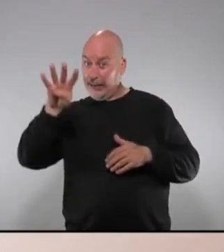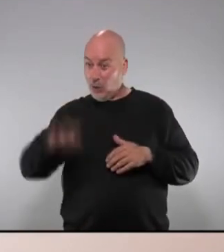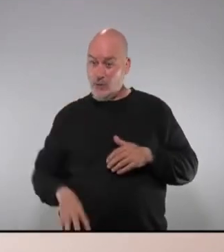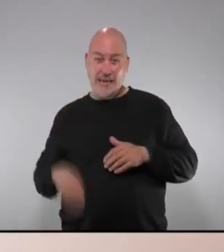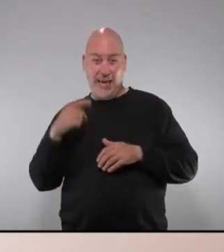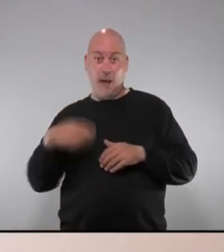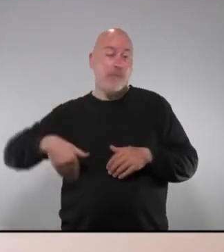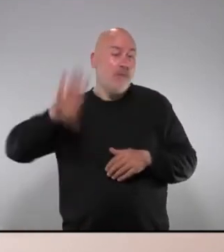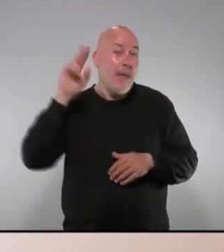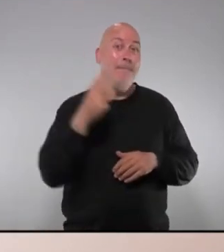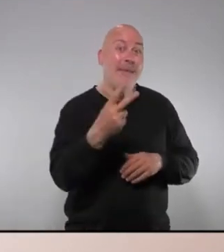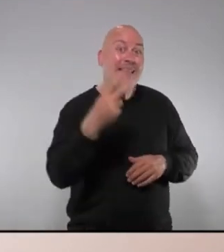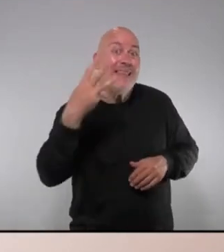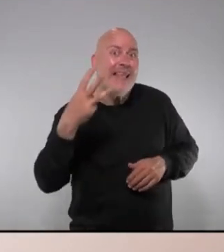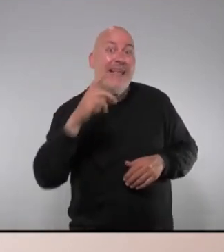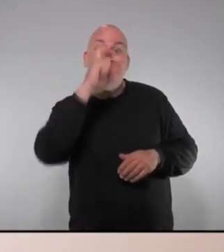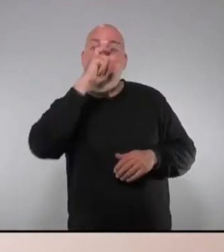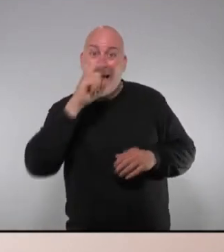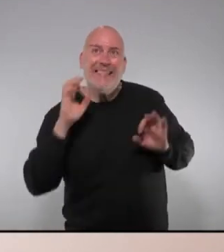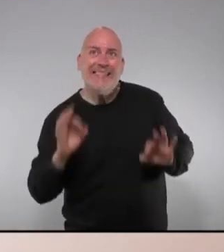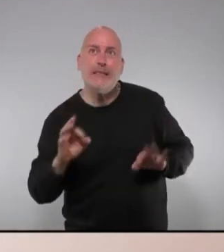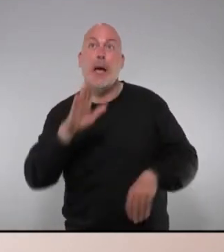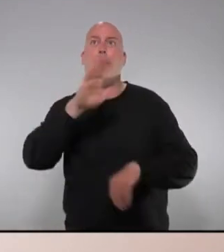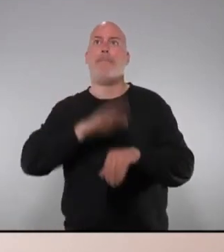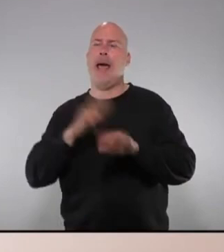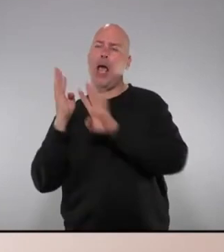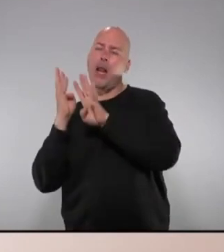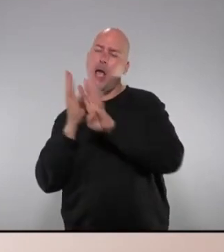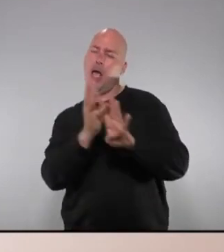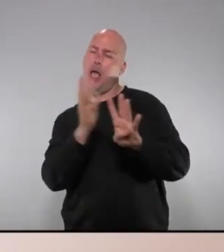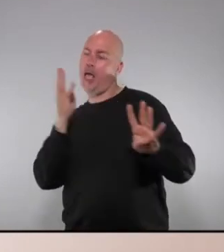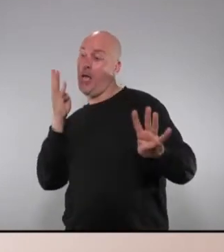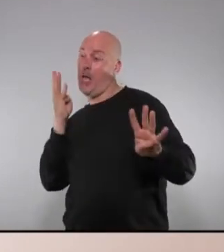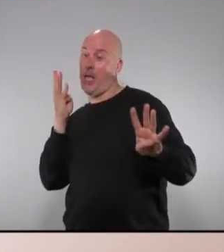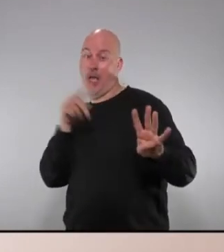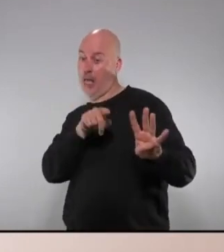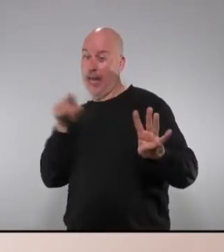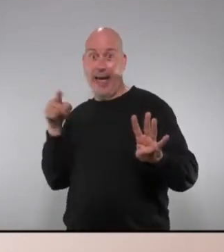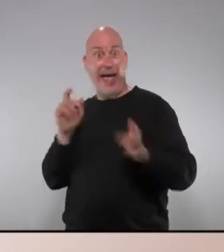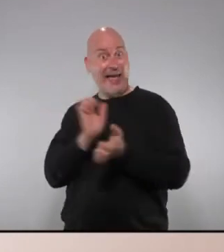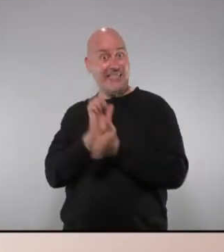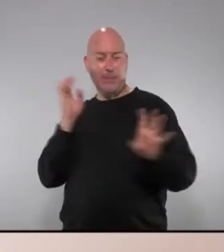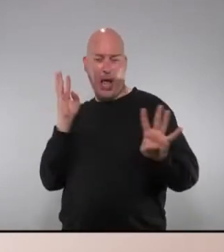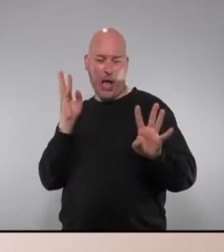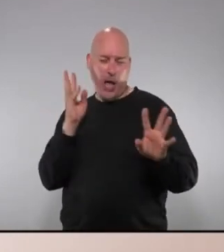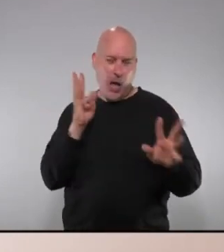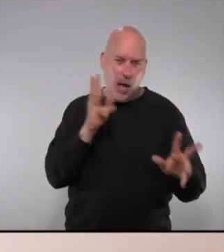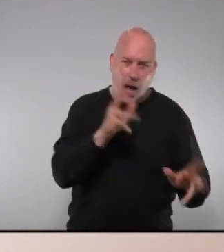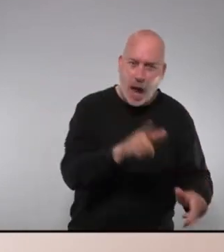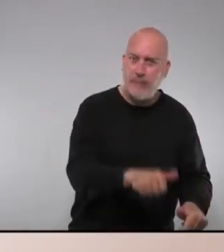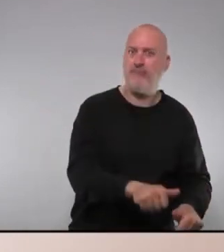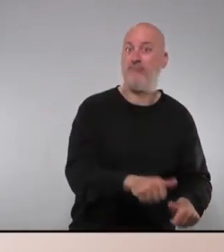trigaria més de 23 anys a fer net sí un pujolisme a fer net de totes les persones dependents que